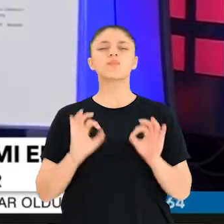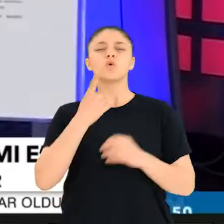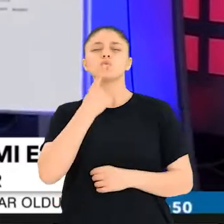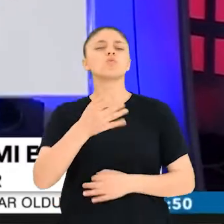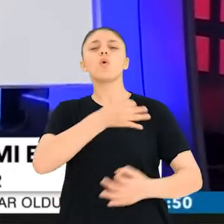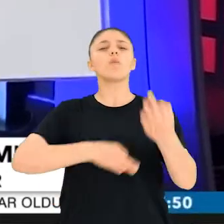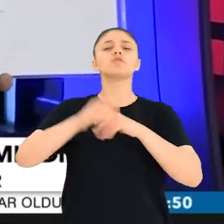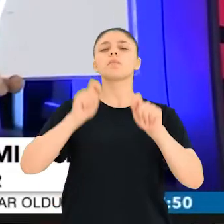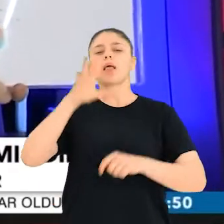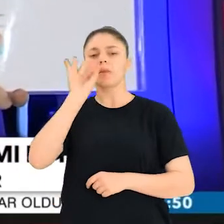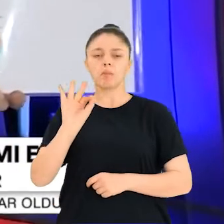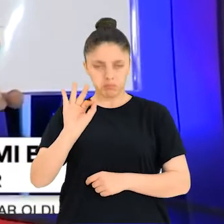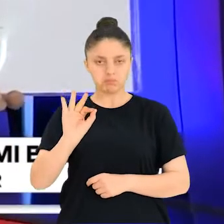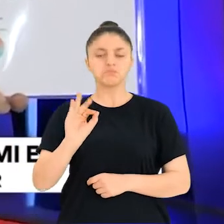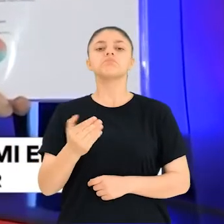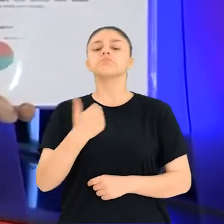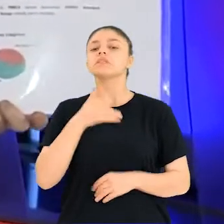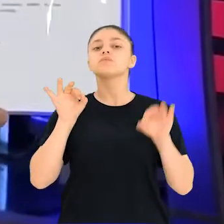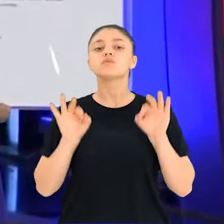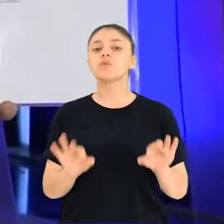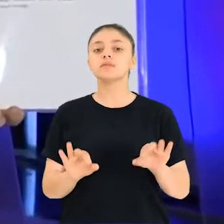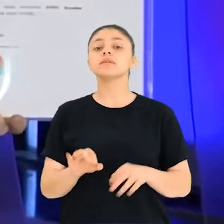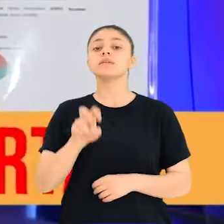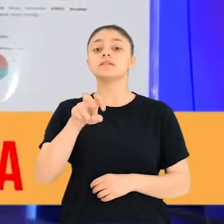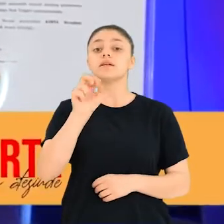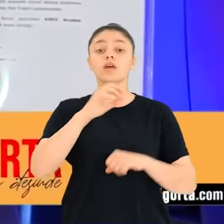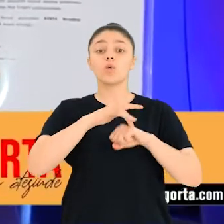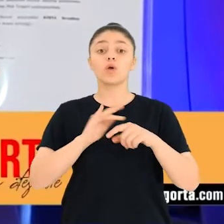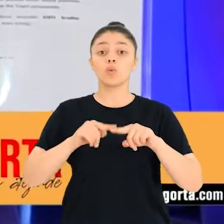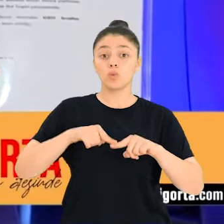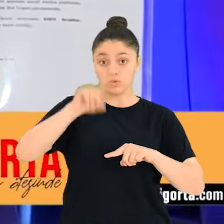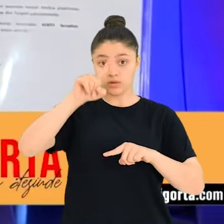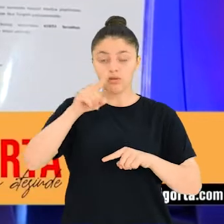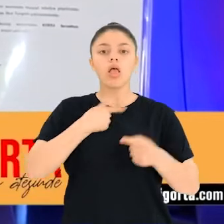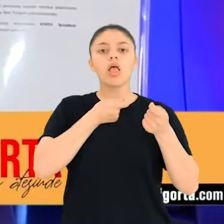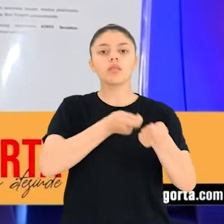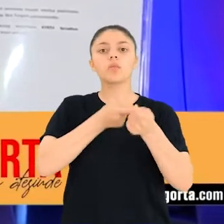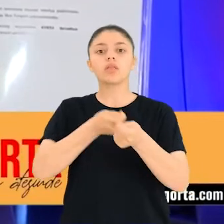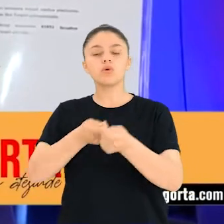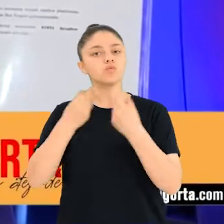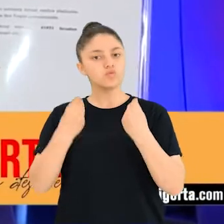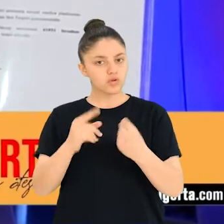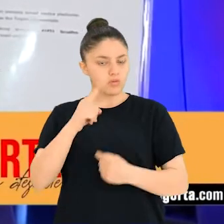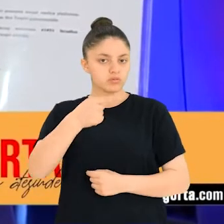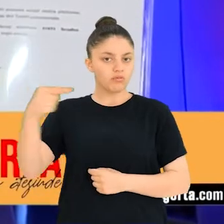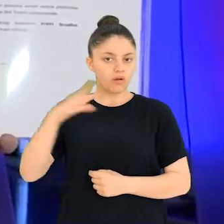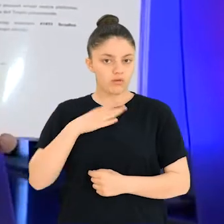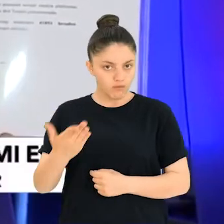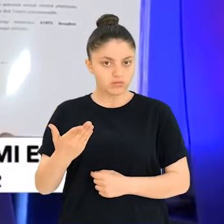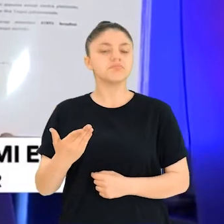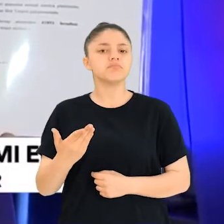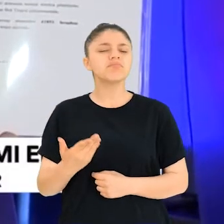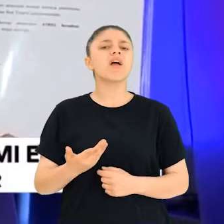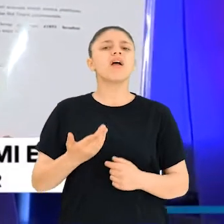Hani diyorsunuz ya kim operasyon yapıyor diye şöyle baksınlar. Bizim şu anda 80 ülkenin üzerine eğitim verdiğimiz güzel bir dairemiz var. Siber